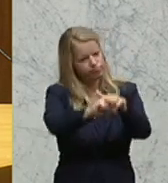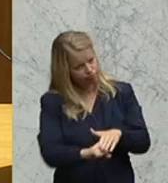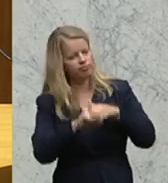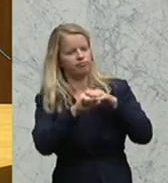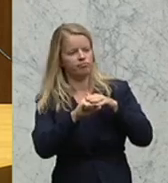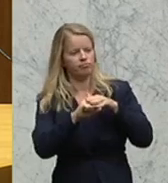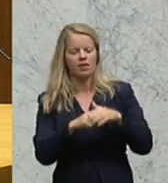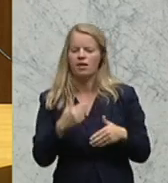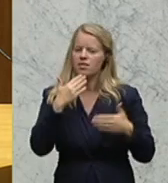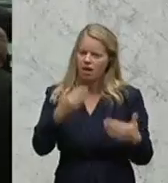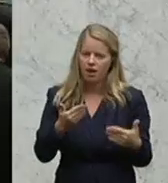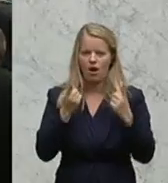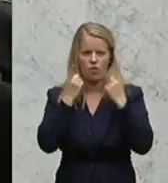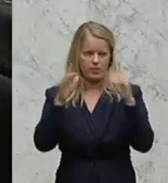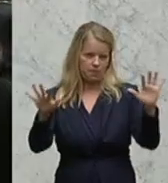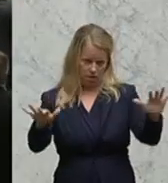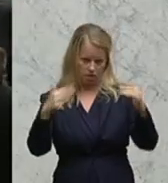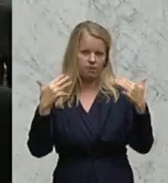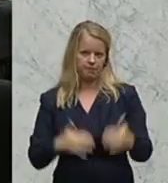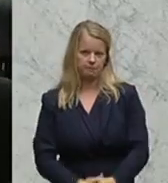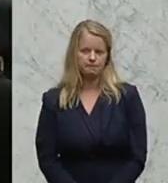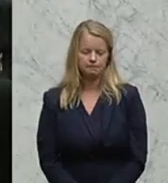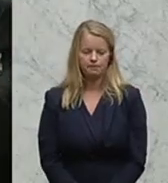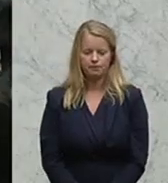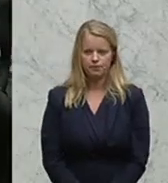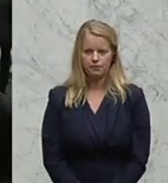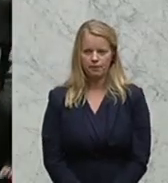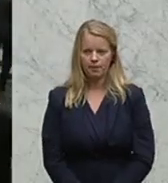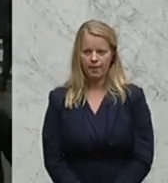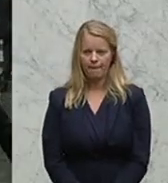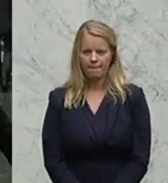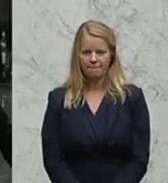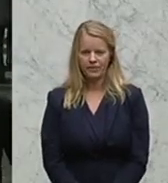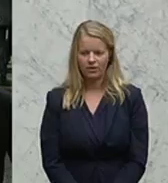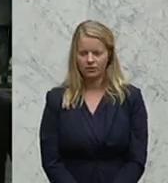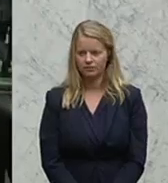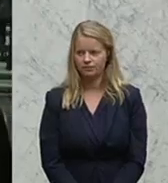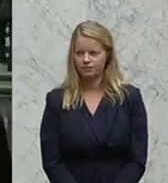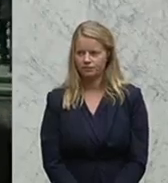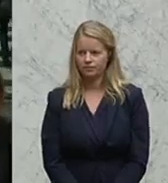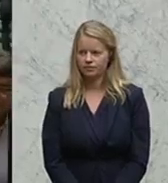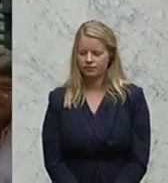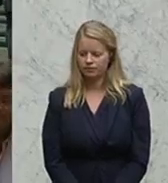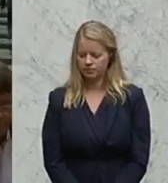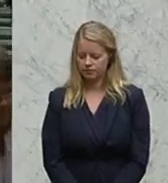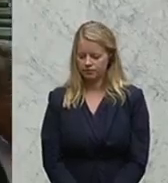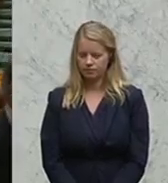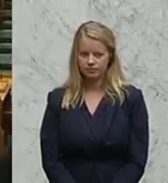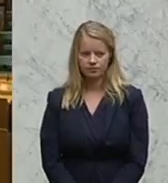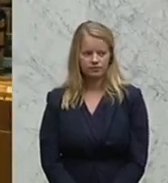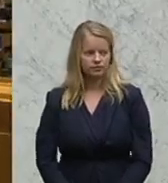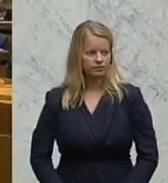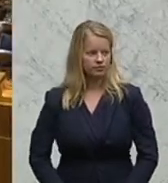Danke für die Aufmerksamkeit. Das Hilfspaket sei ein guter Mittelweg, sagt Andreas Zagostelski, Finanzsprecher der